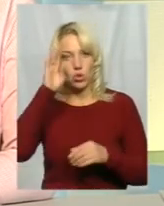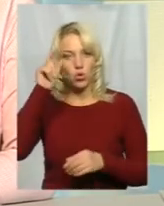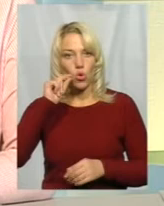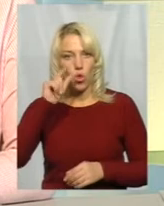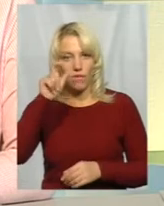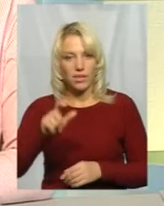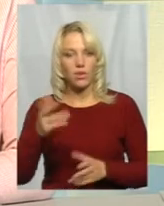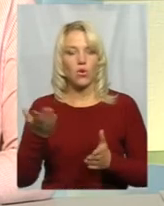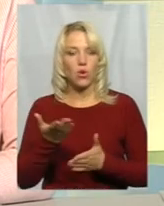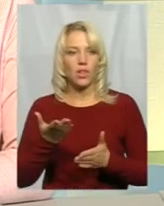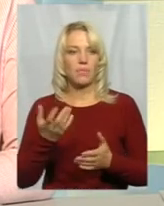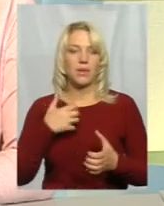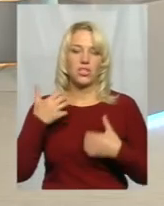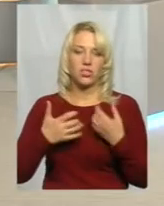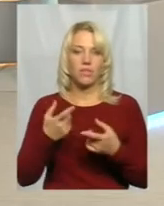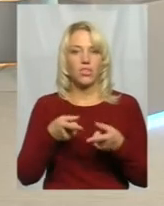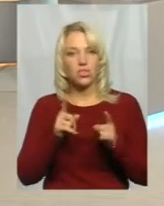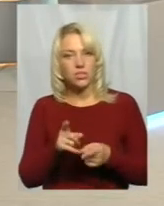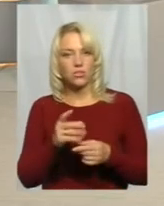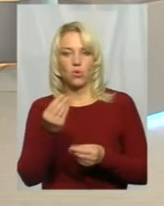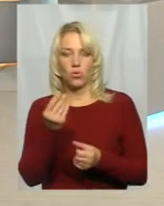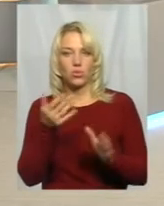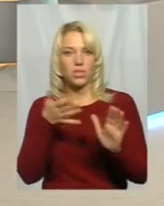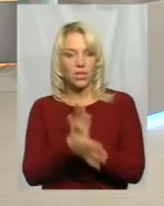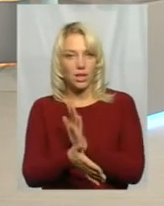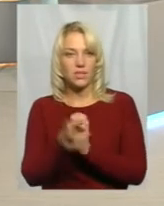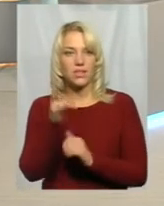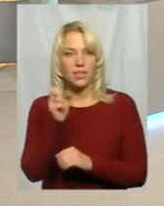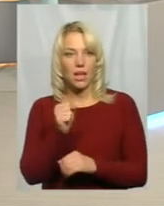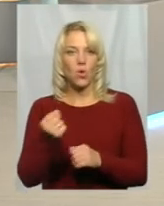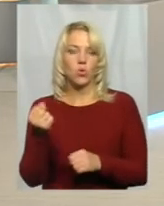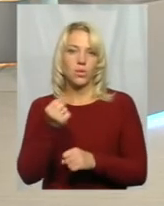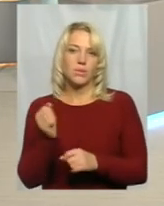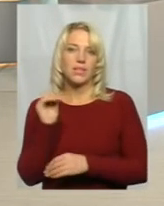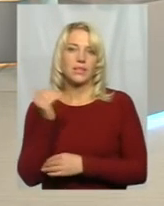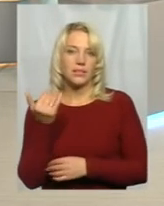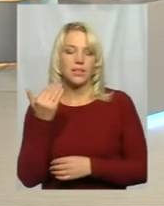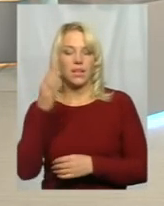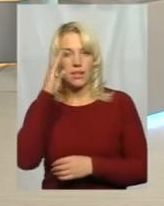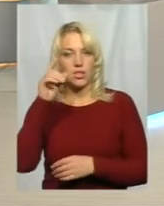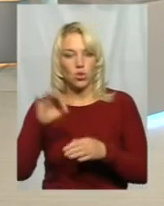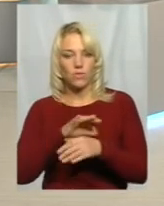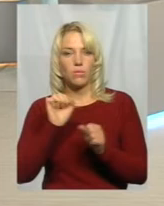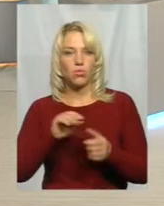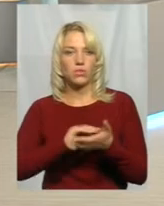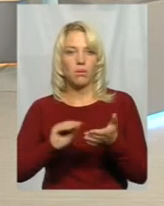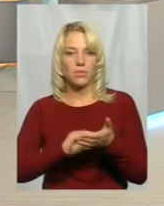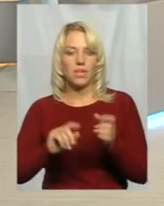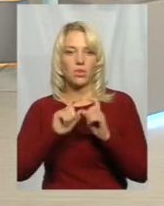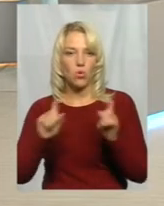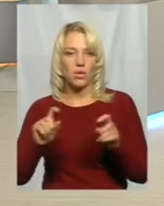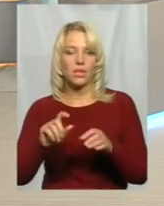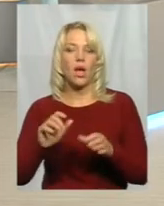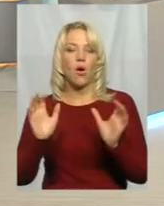він переживає за те, чи дійсно кошти йдуть на утримання дитини, він може написати заяву до органу опіки і